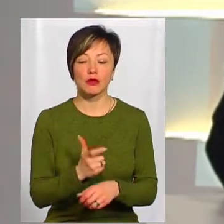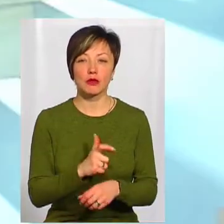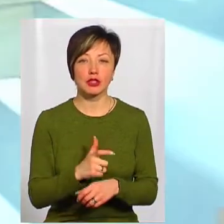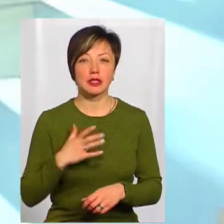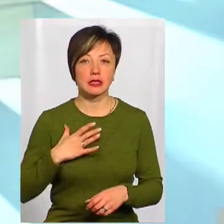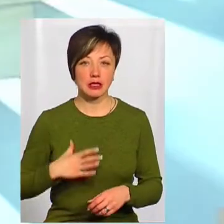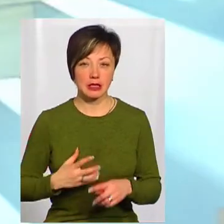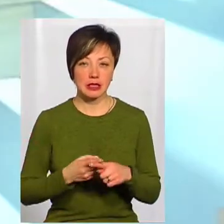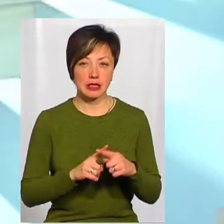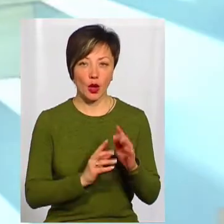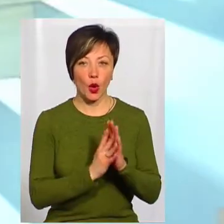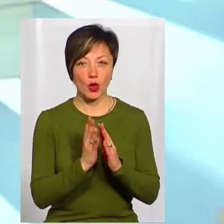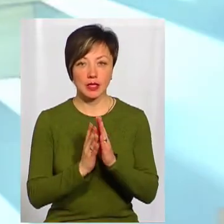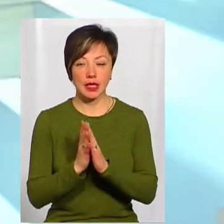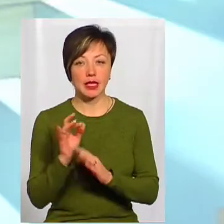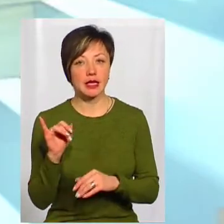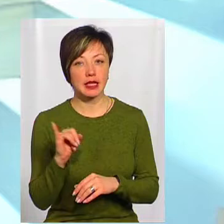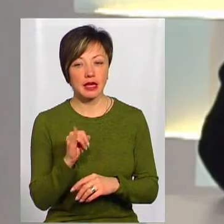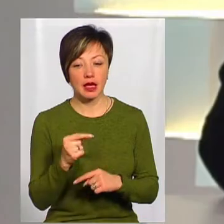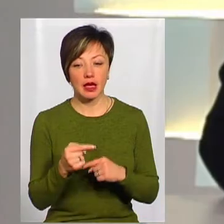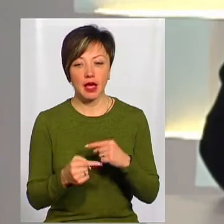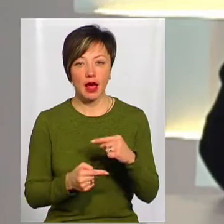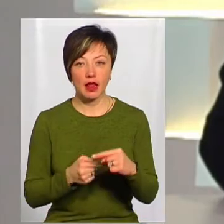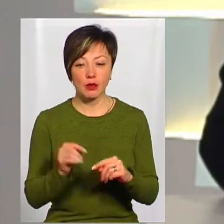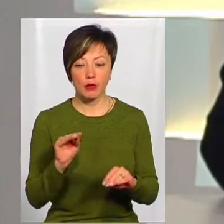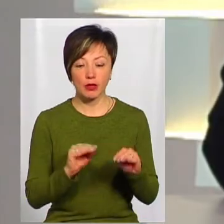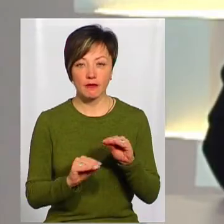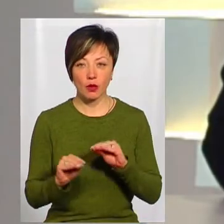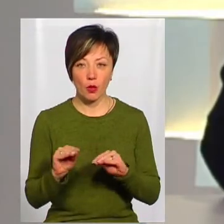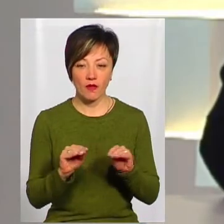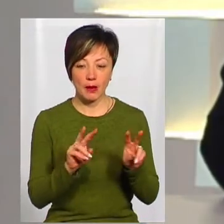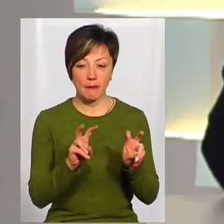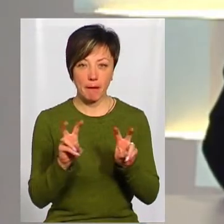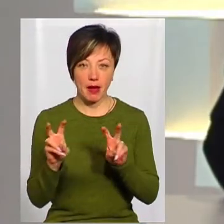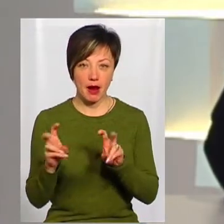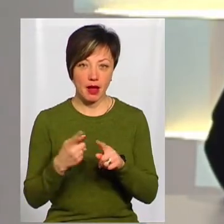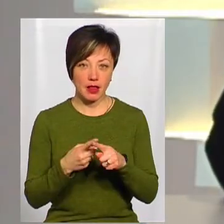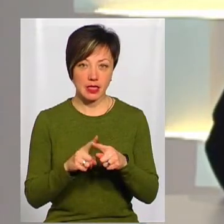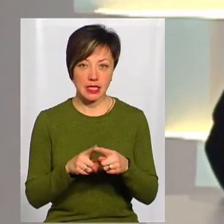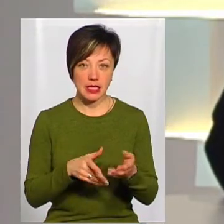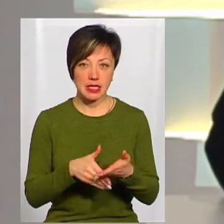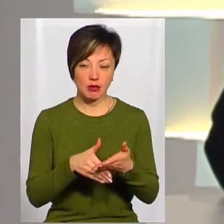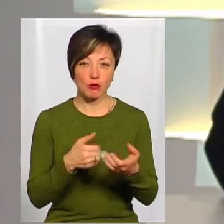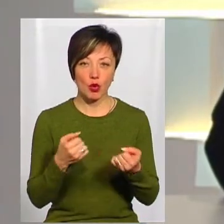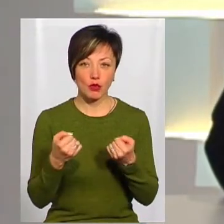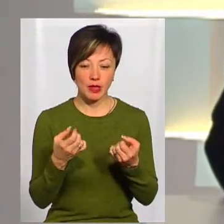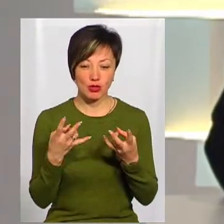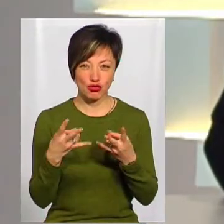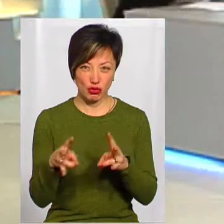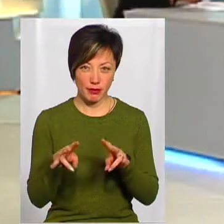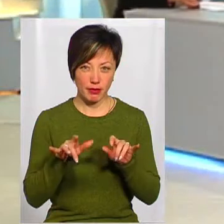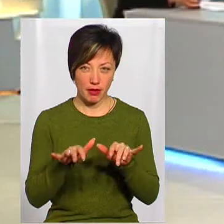стійкі ці рослини, і що геномодифіковані препарати – це і засоби боротьби з